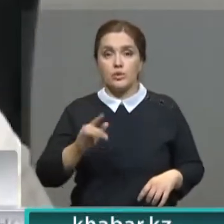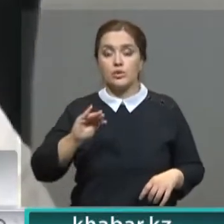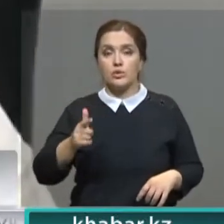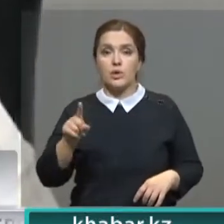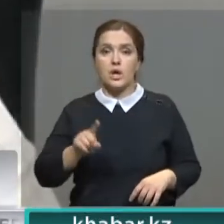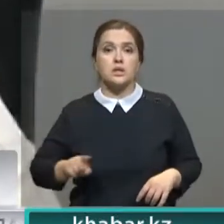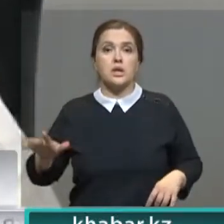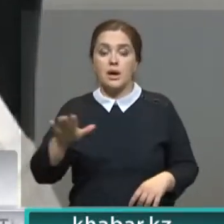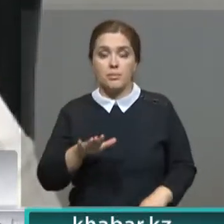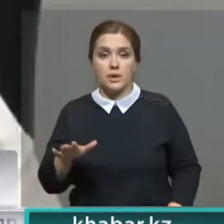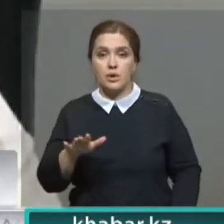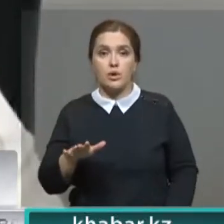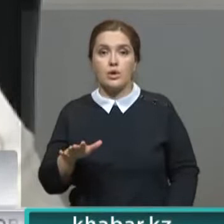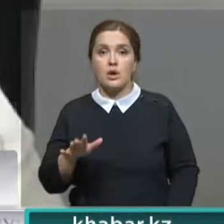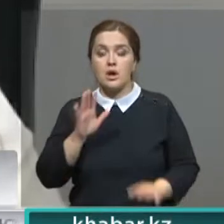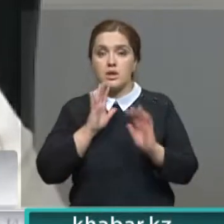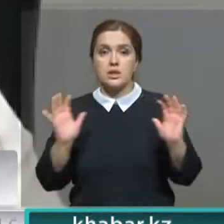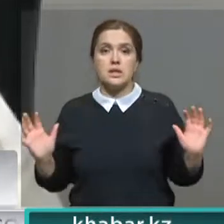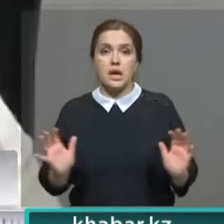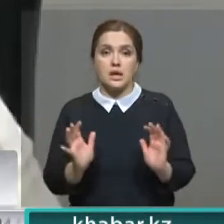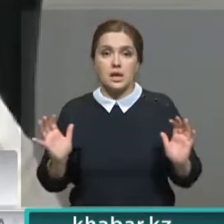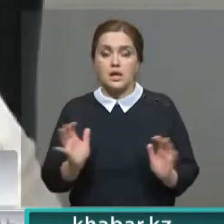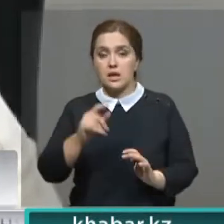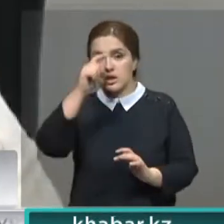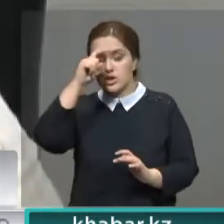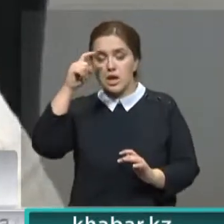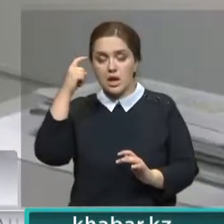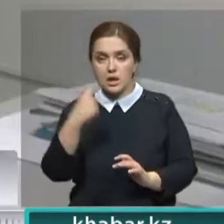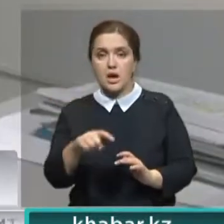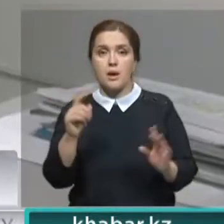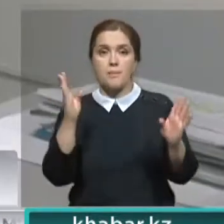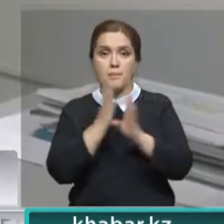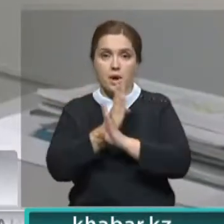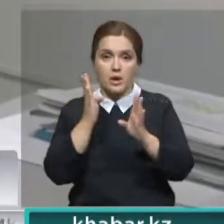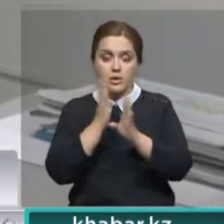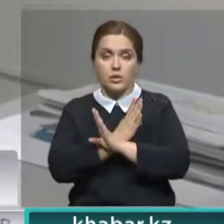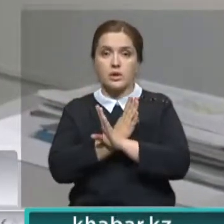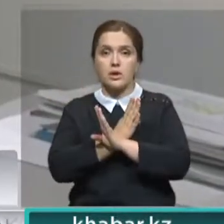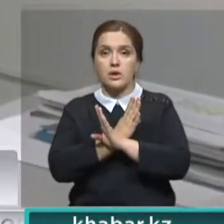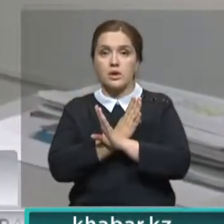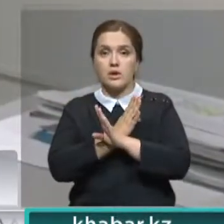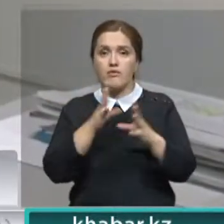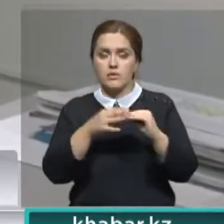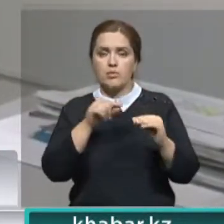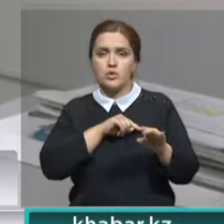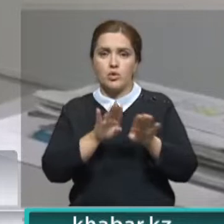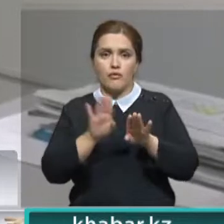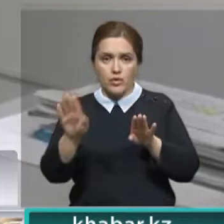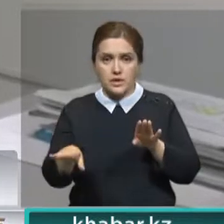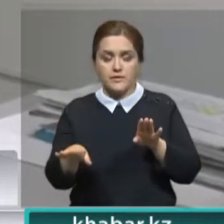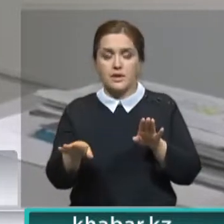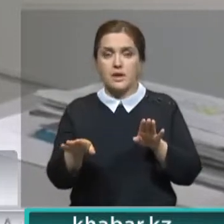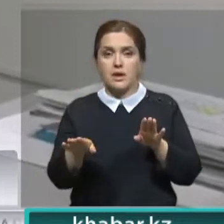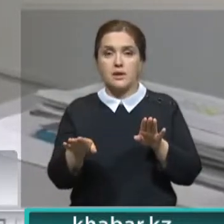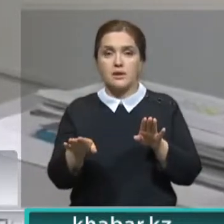-западу у нас сохраняется жаркая и сухая погода, что в целом свойственно этому региону.